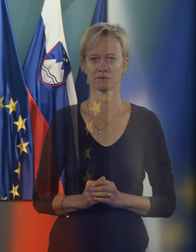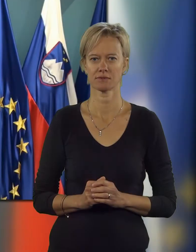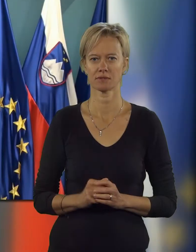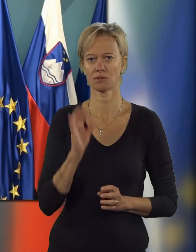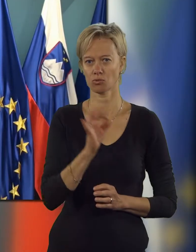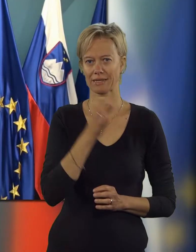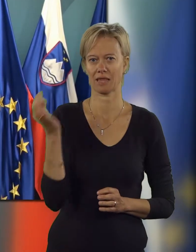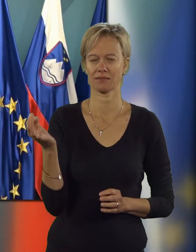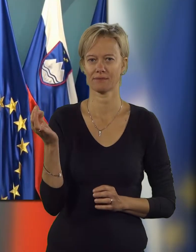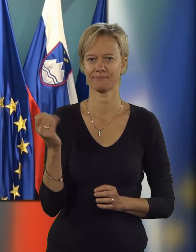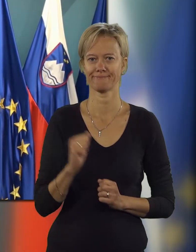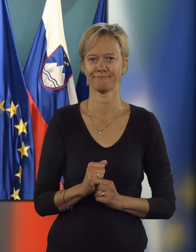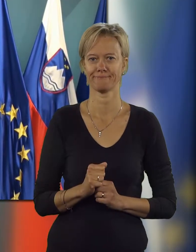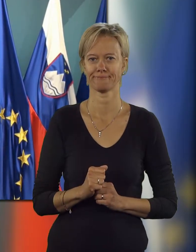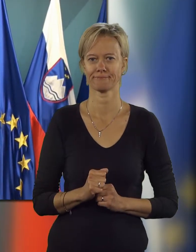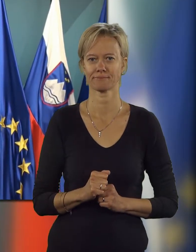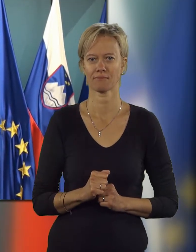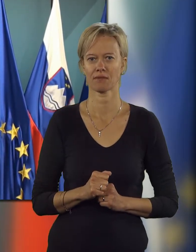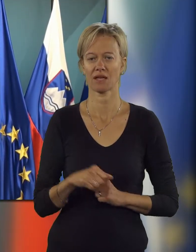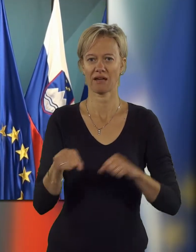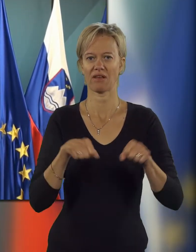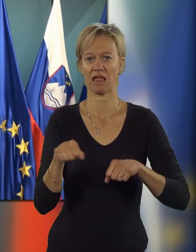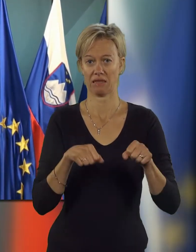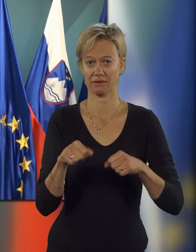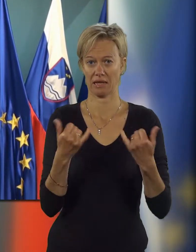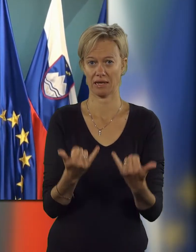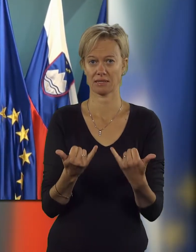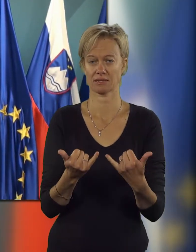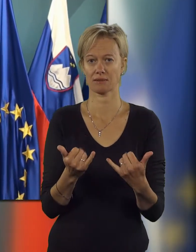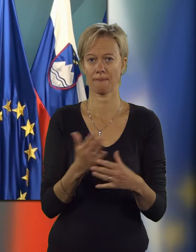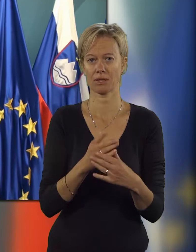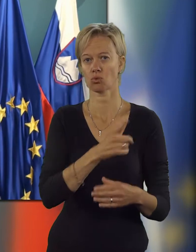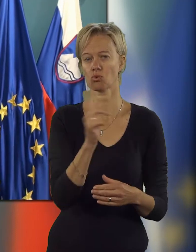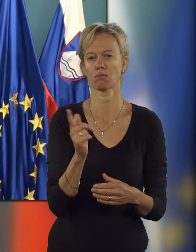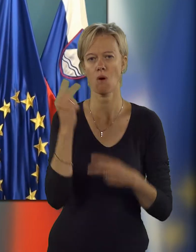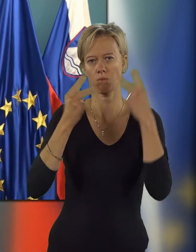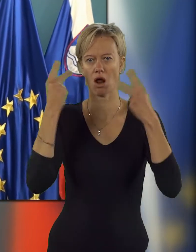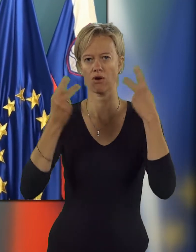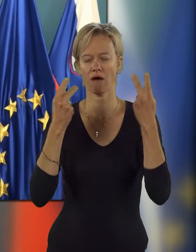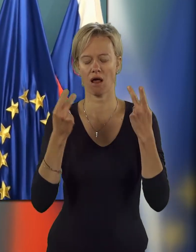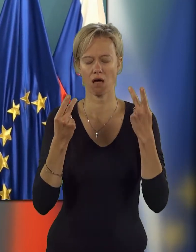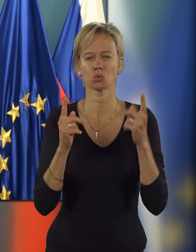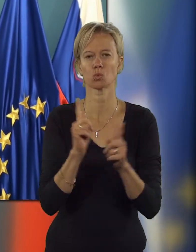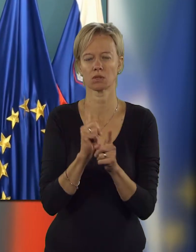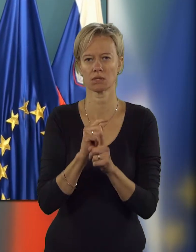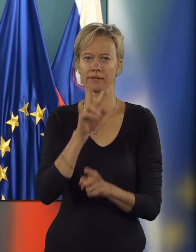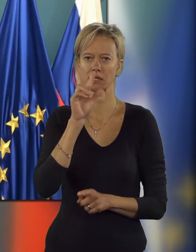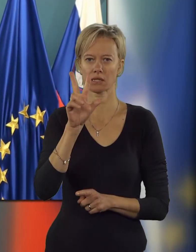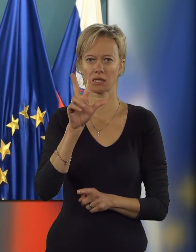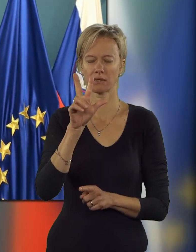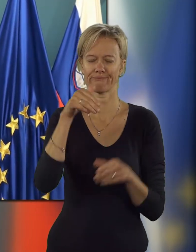Dobar dan. Vlada je danes med drugim obravnavala tudi tri